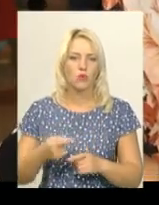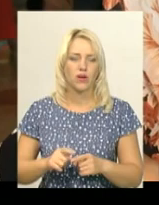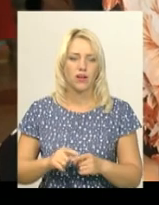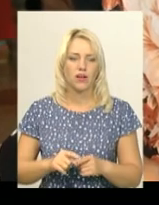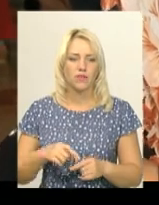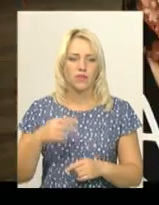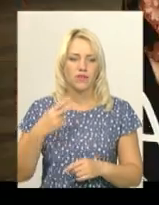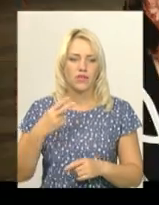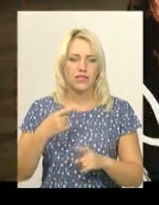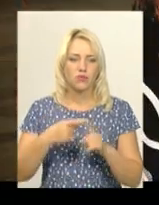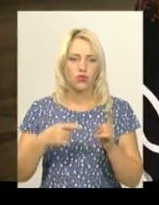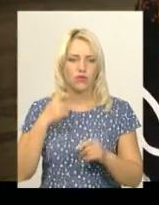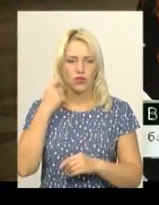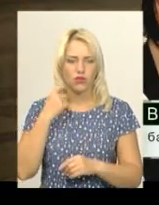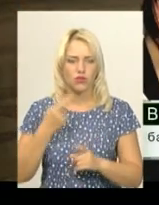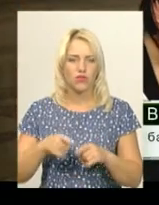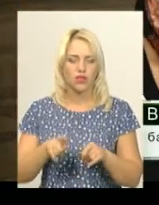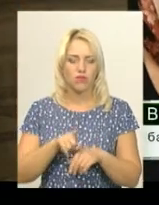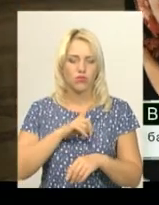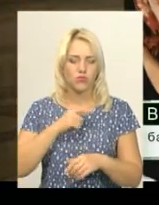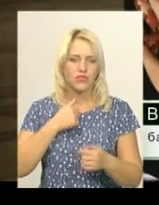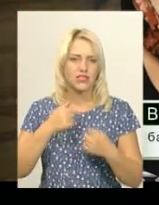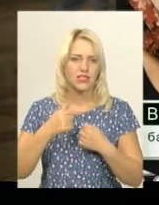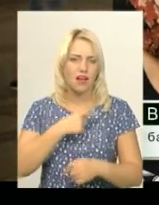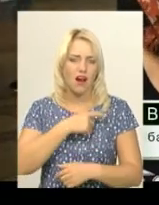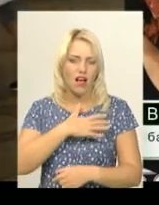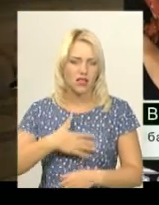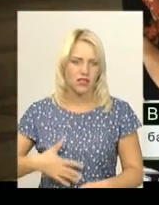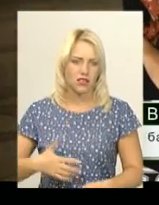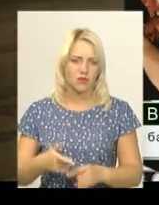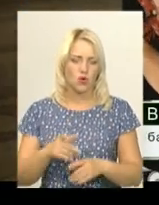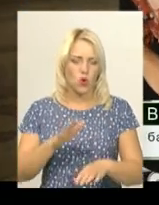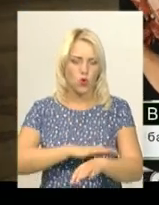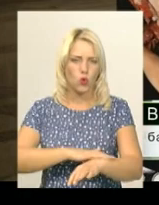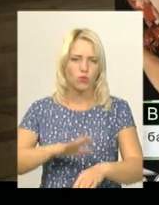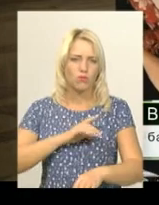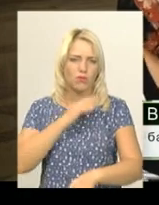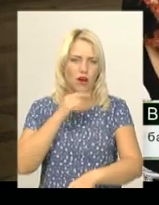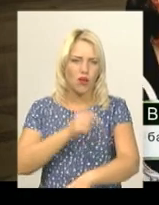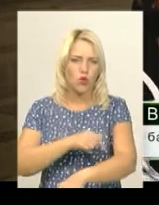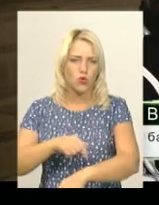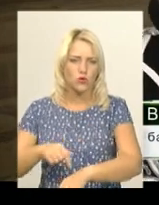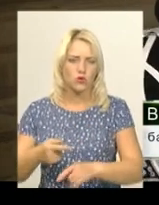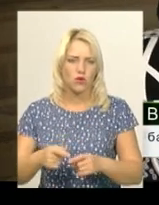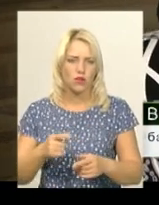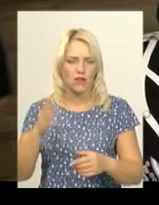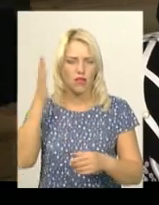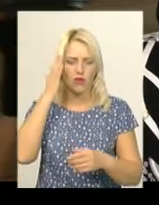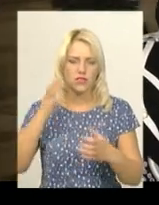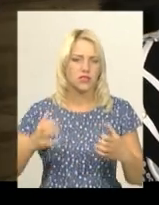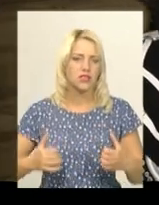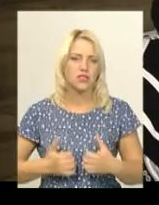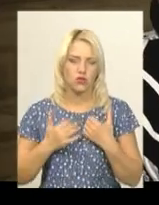половиною. Воно таке зраняне було. В нього ці руки в осколках були. Тут на голові страшно було